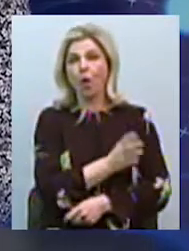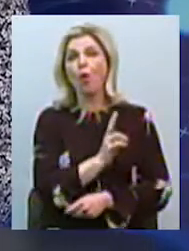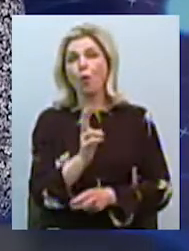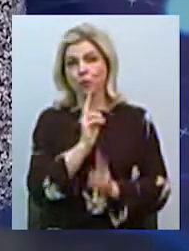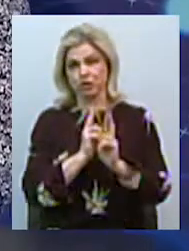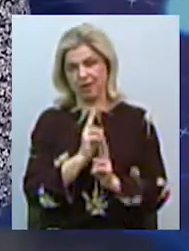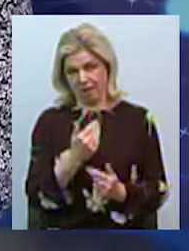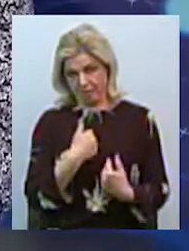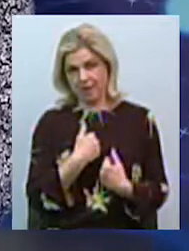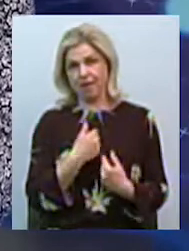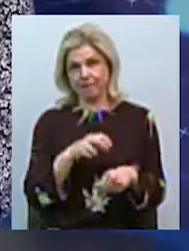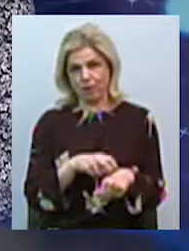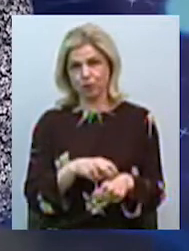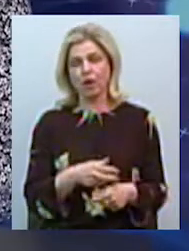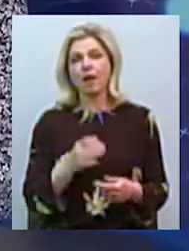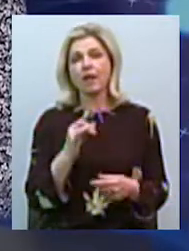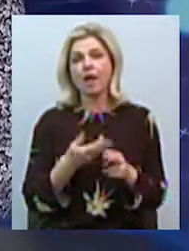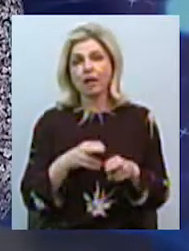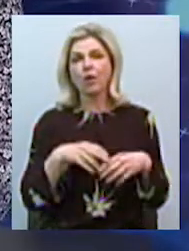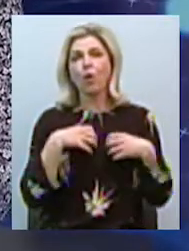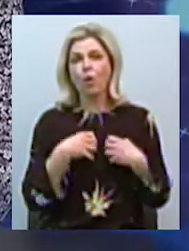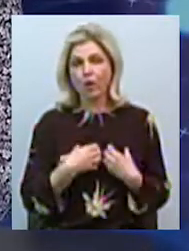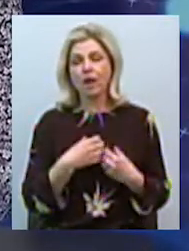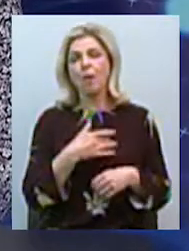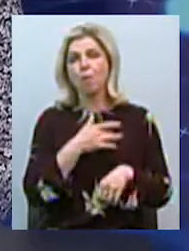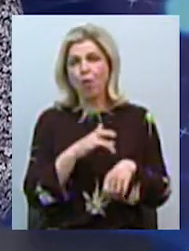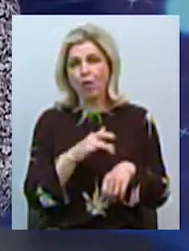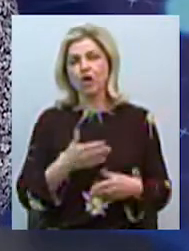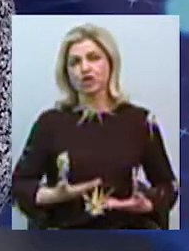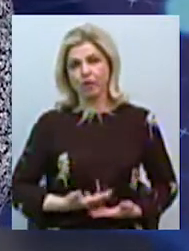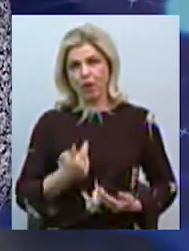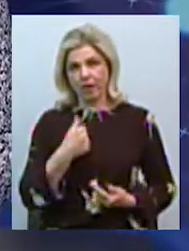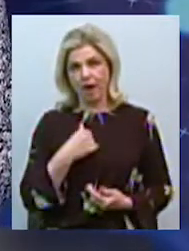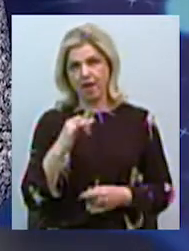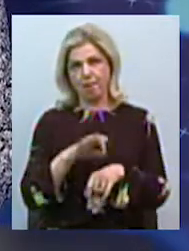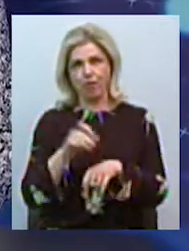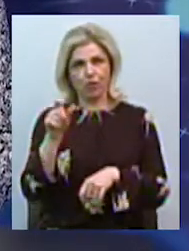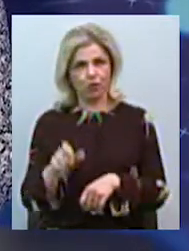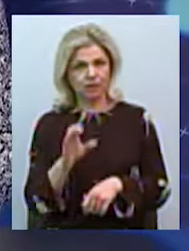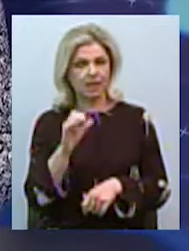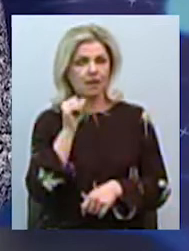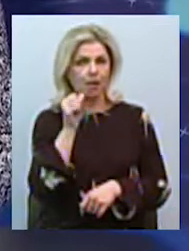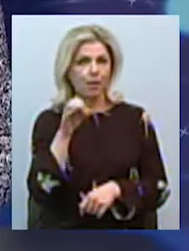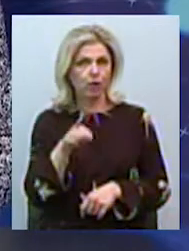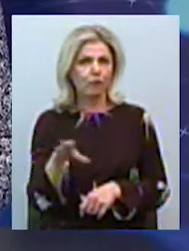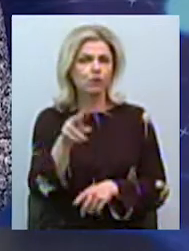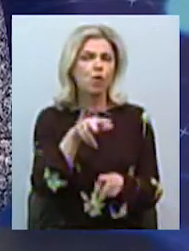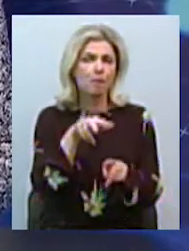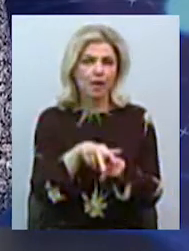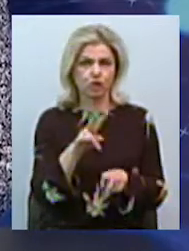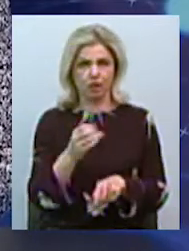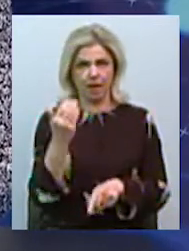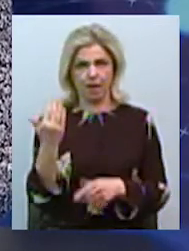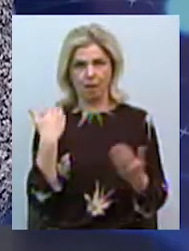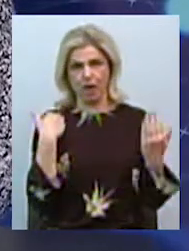горем? Ко мене. Поэтому ми в цьому горе, живем я і тот же пацієнт з сахарним диабетом. Все ложиться на плечі їх. Т.е.